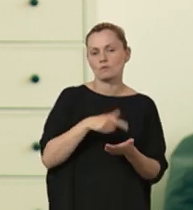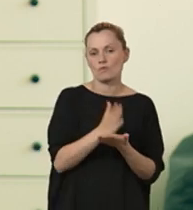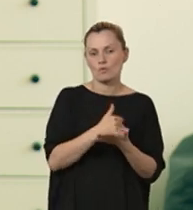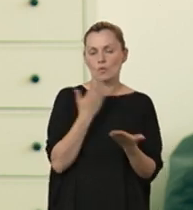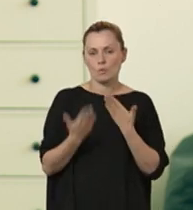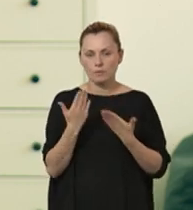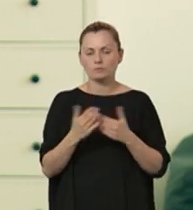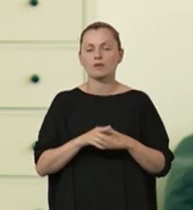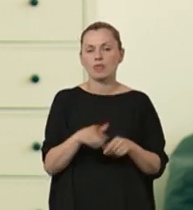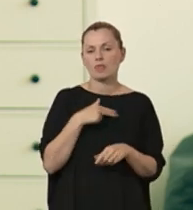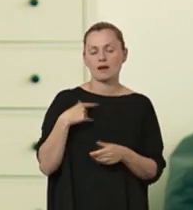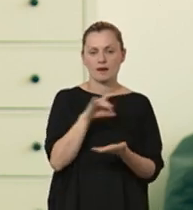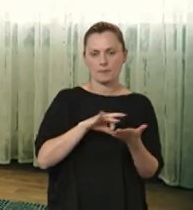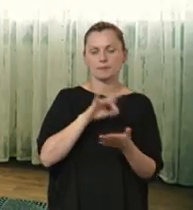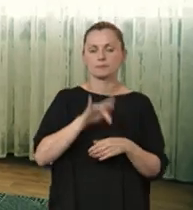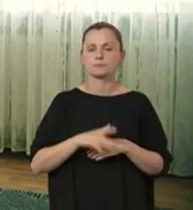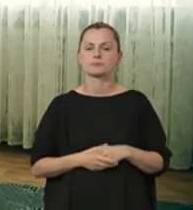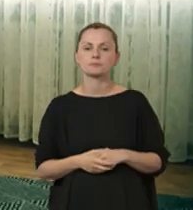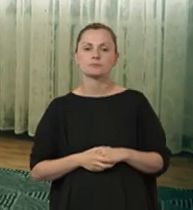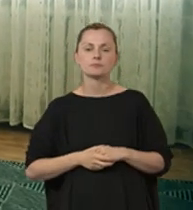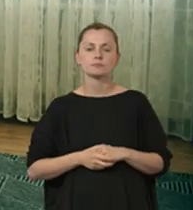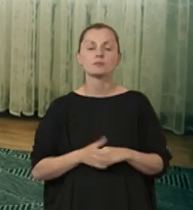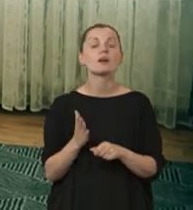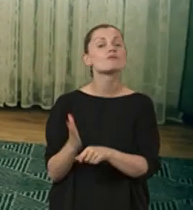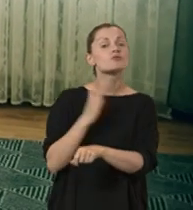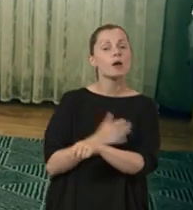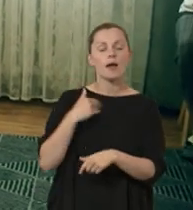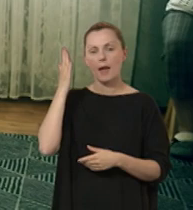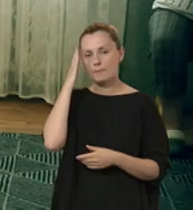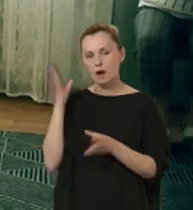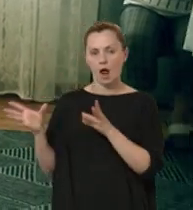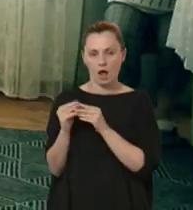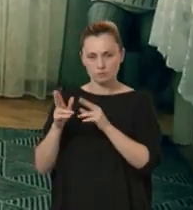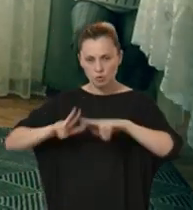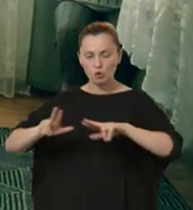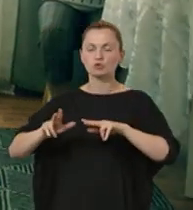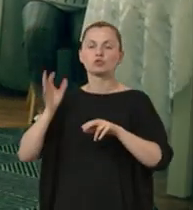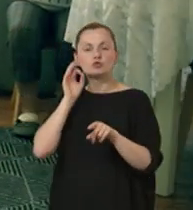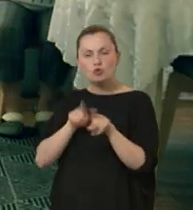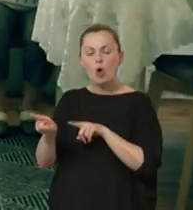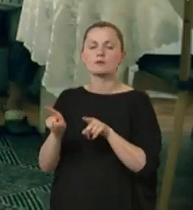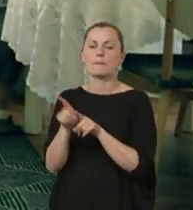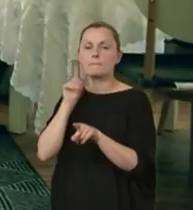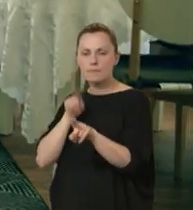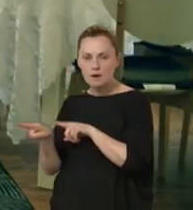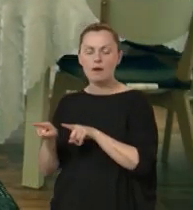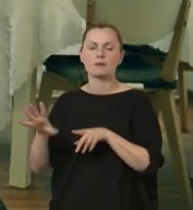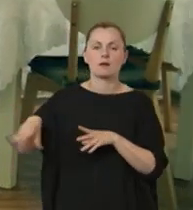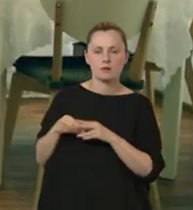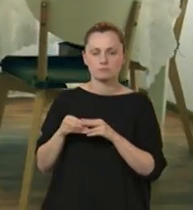m.in. województwa lubelskiego i w naszej gminie. Wcześniej mieszkałam z rodziną, z siostrą i z bratem